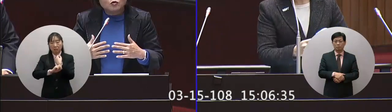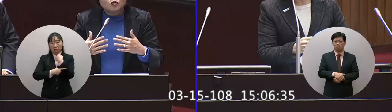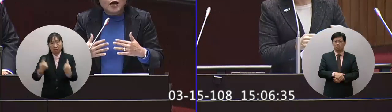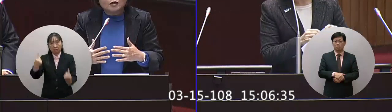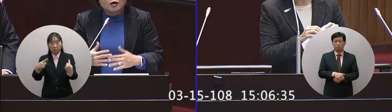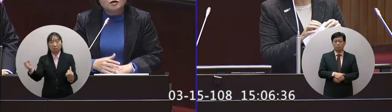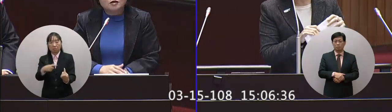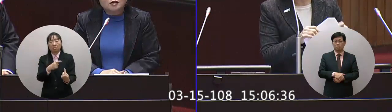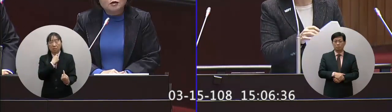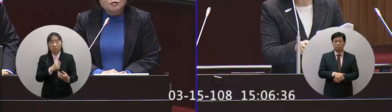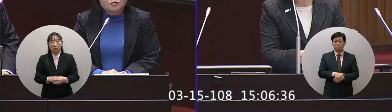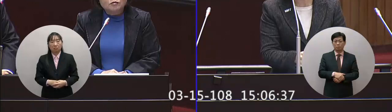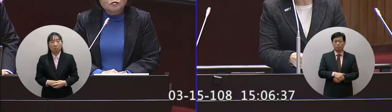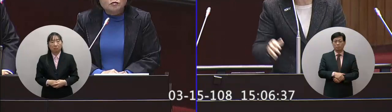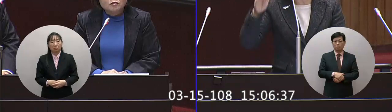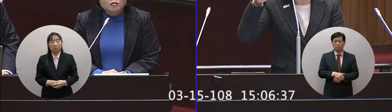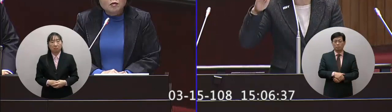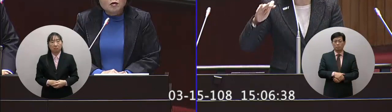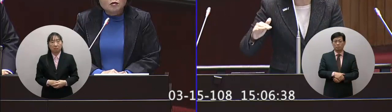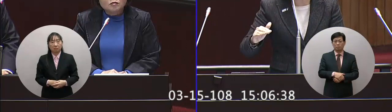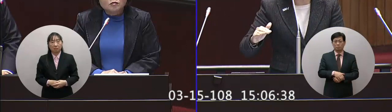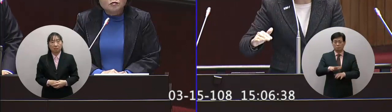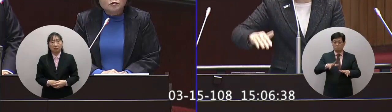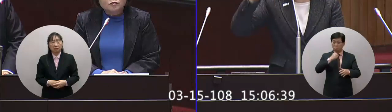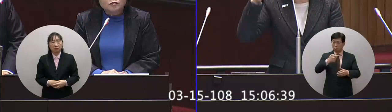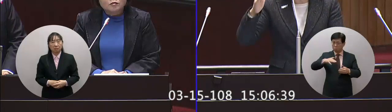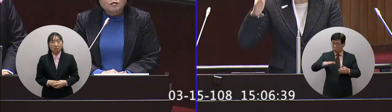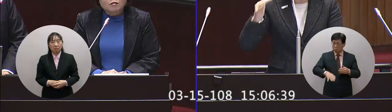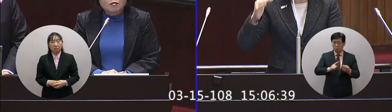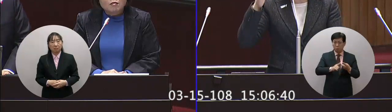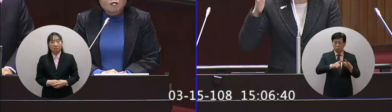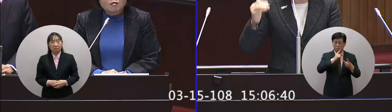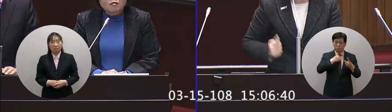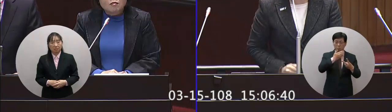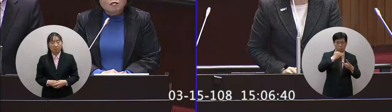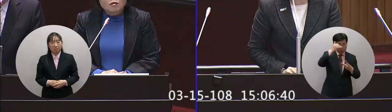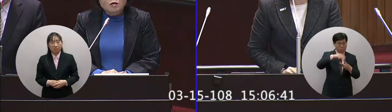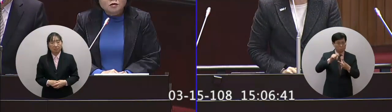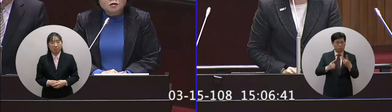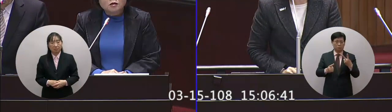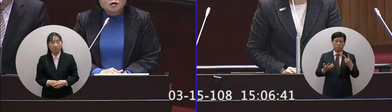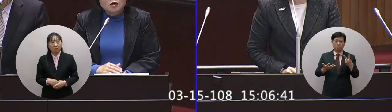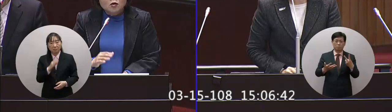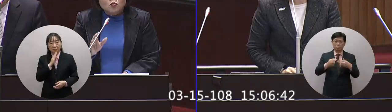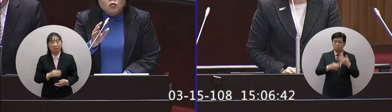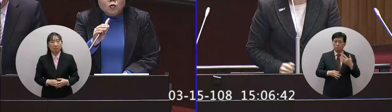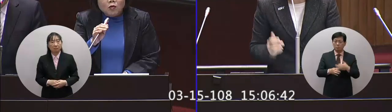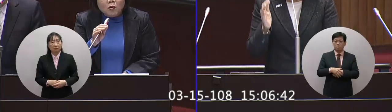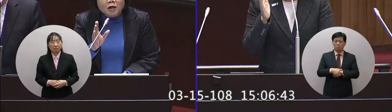他跟你報告有沒有更優你不知道有最低的標準跟一更優的之前的條件是